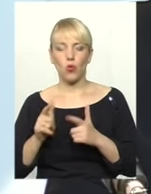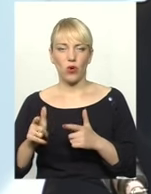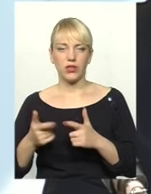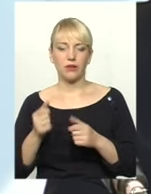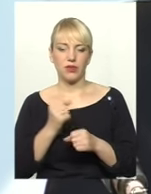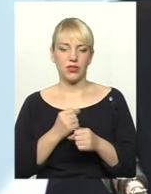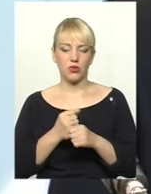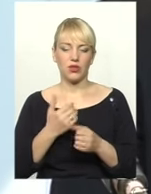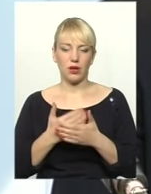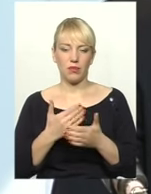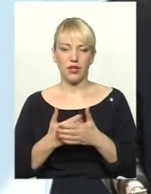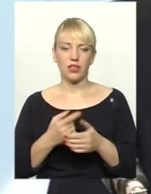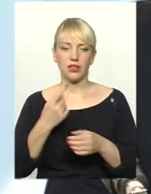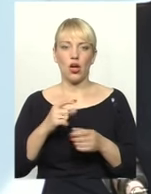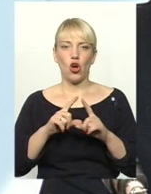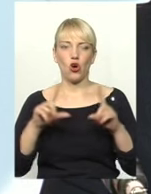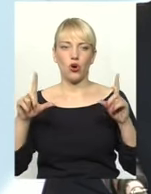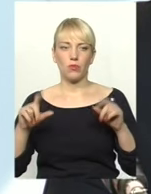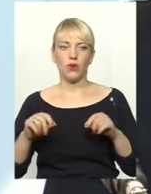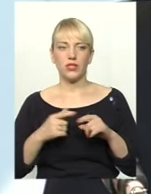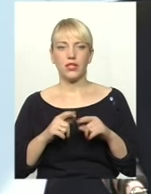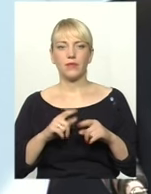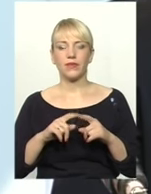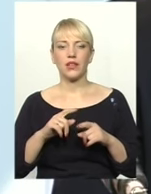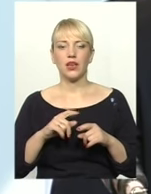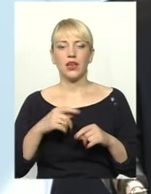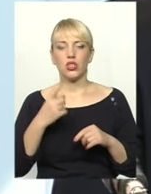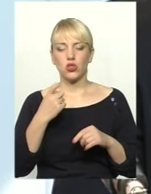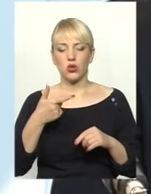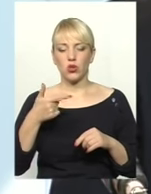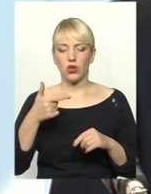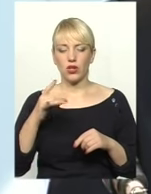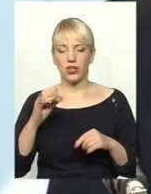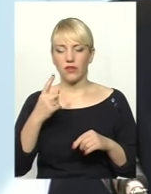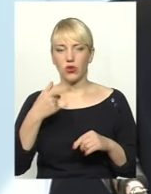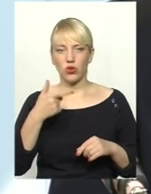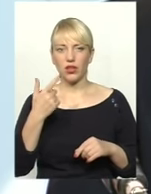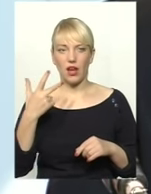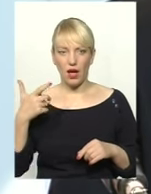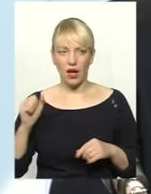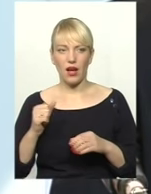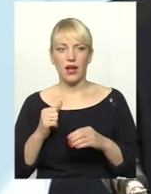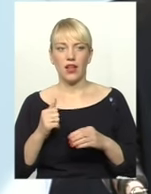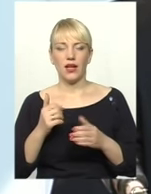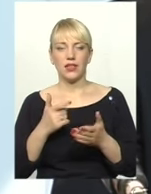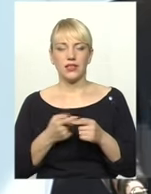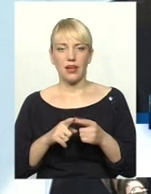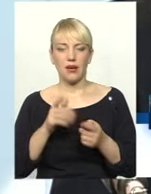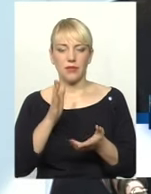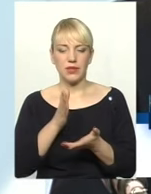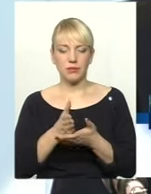прикладу, корпорація Сверохвест-Уруб, сьогодні 100 гривень з гектара, це йде пряма